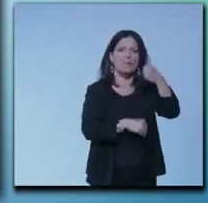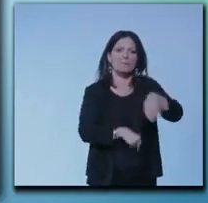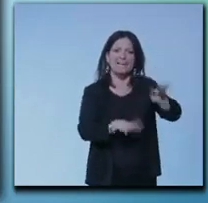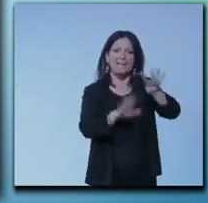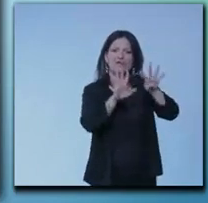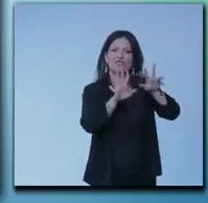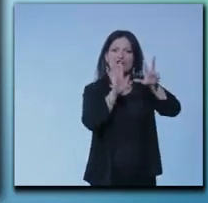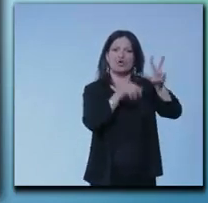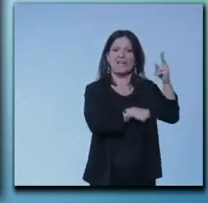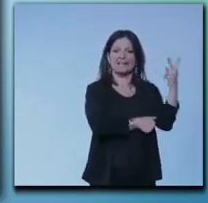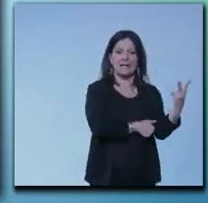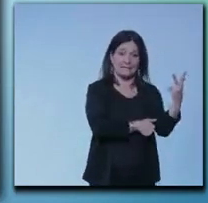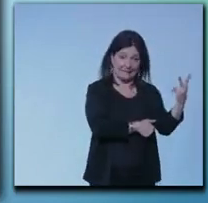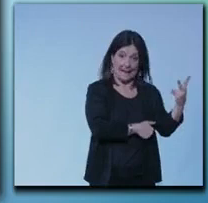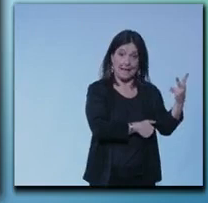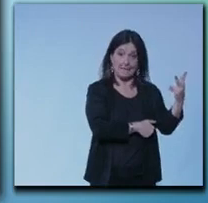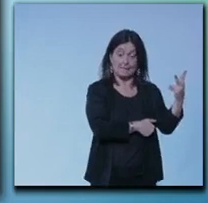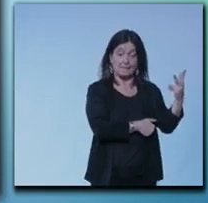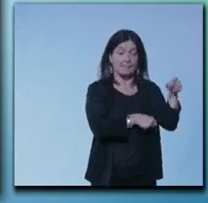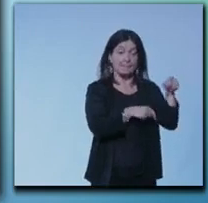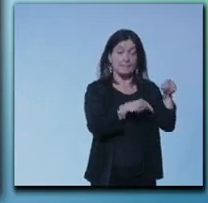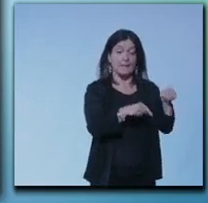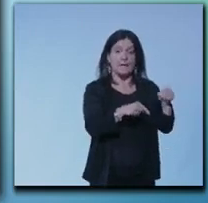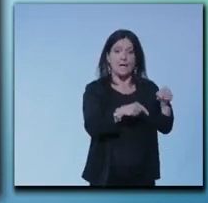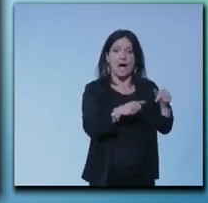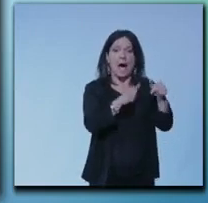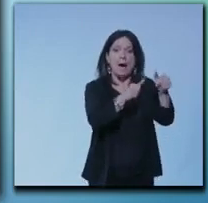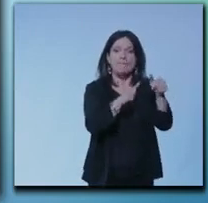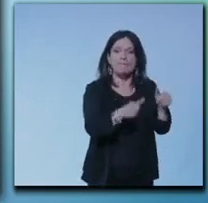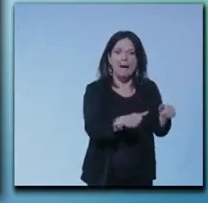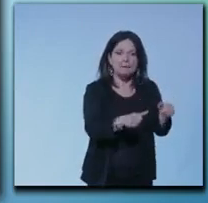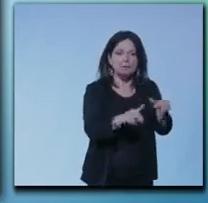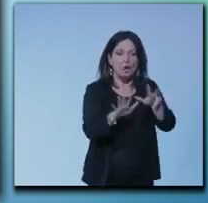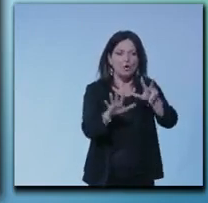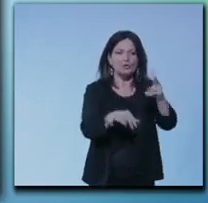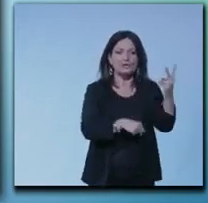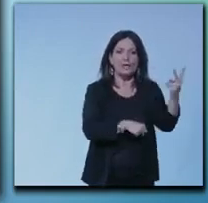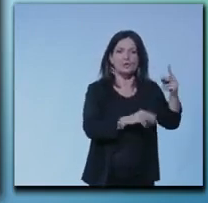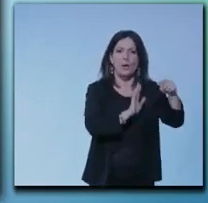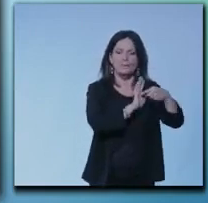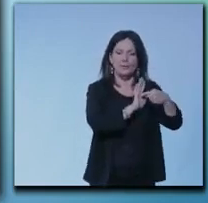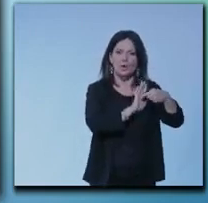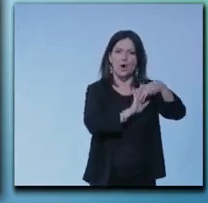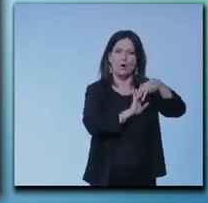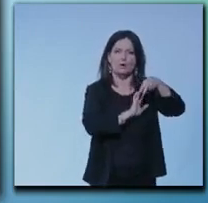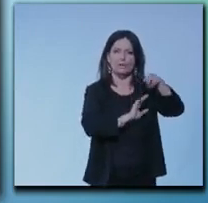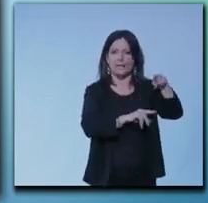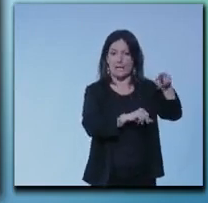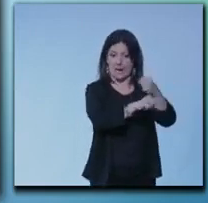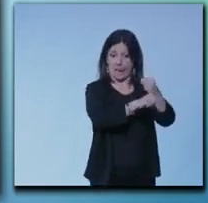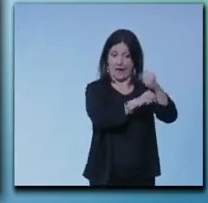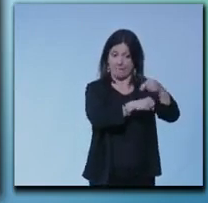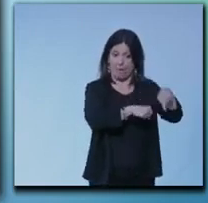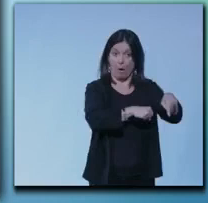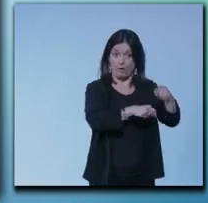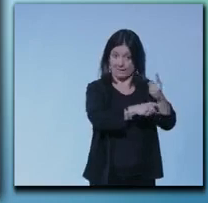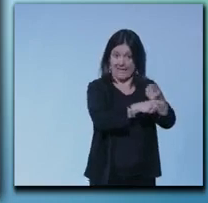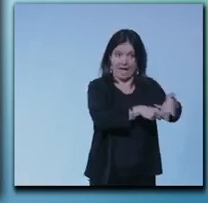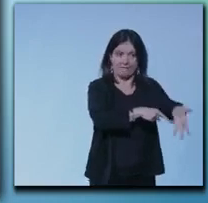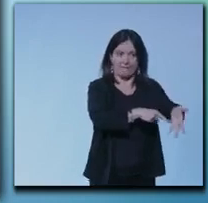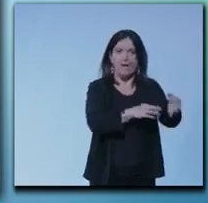e siamo riusciti ad appaltare 82 milioni di opere settimana scorsa, quindi